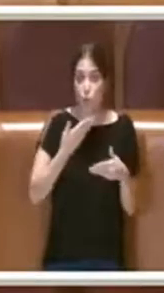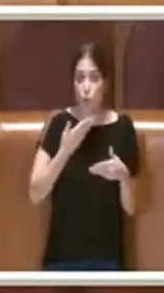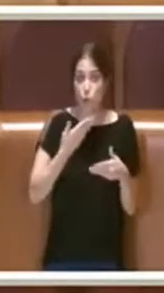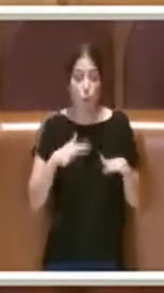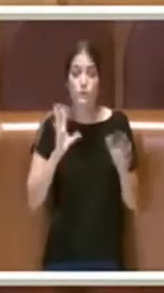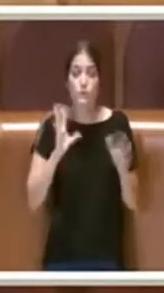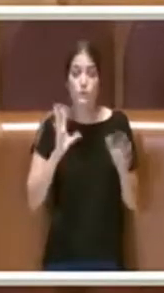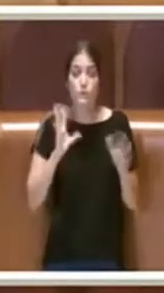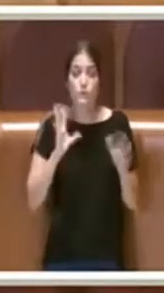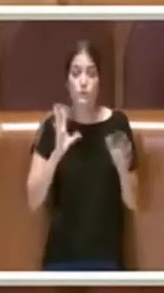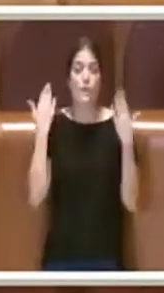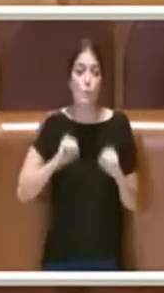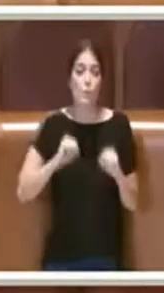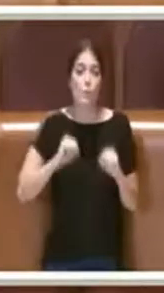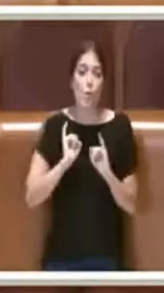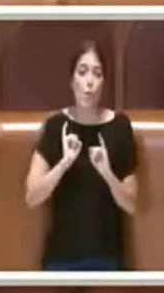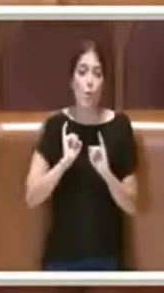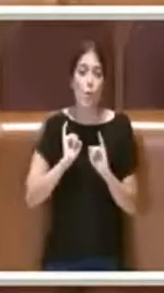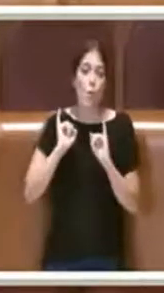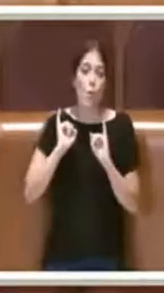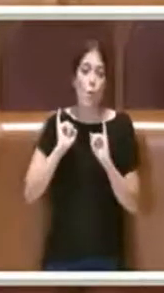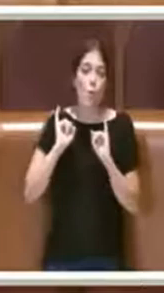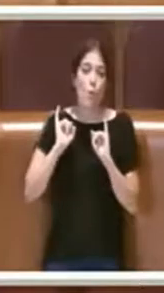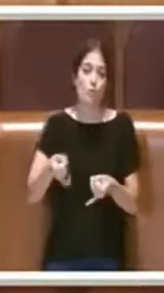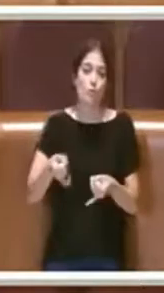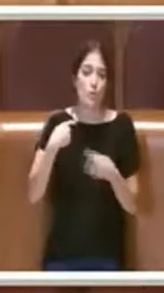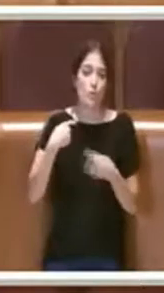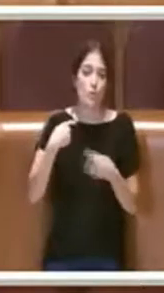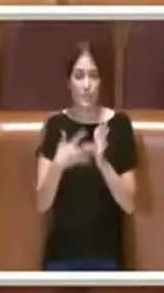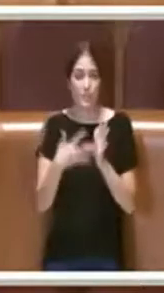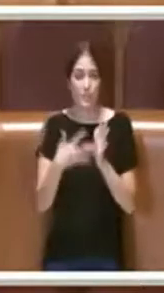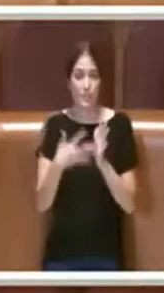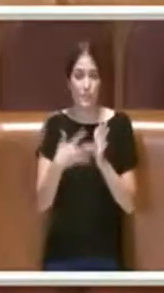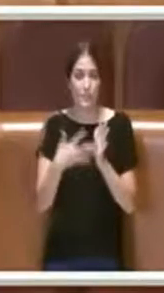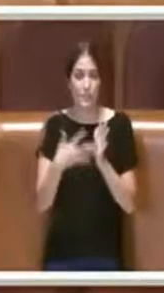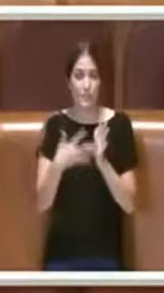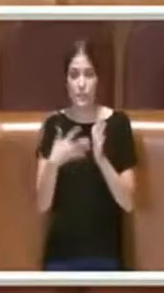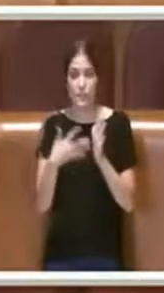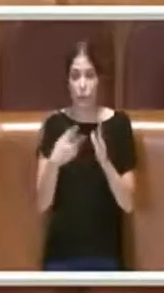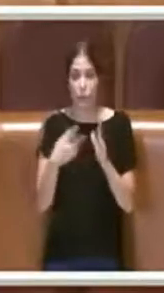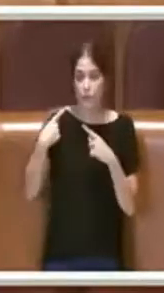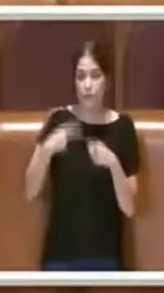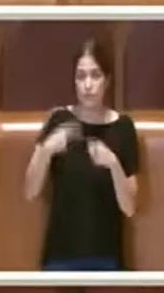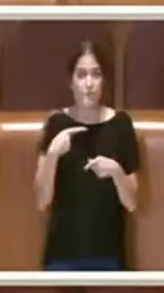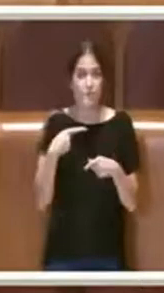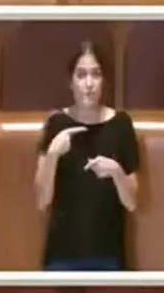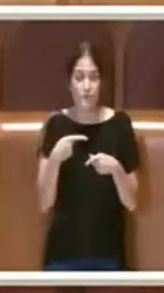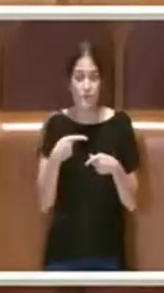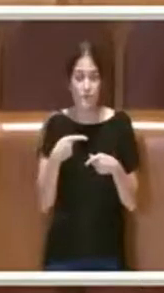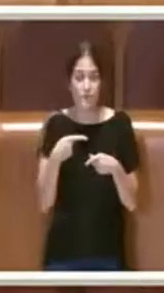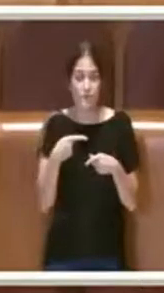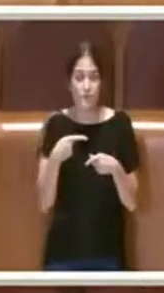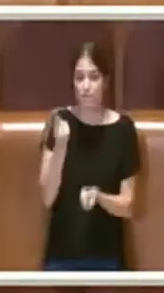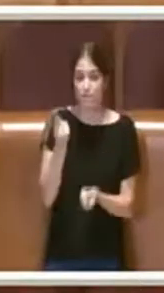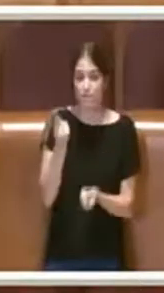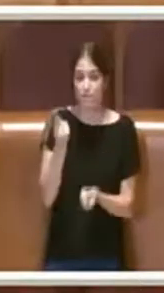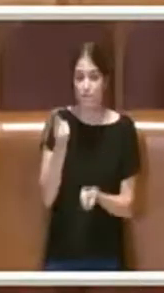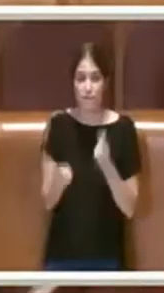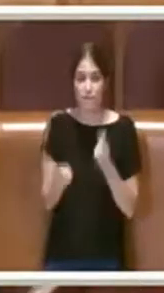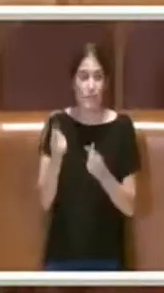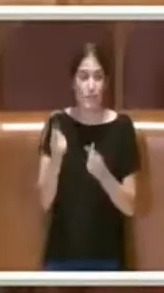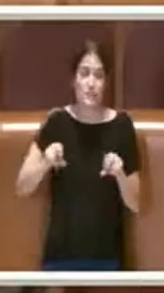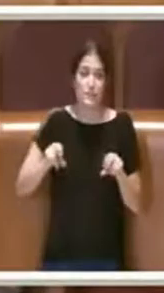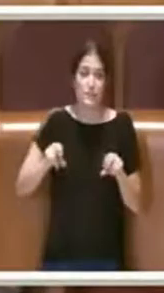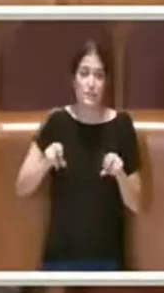potremmo uscire da questo imbuto, da questo collo di bottiglia che si è venuto a creare per una serie infinita di ragioni che abbiamo più